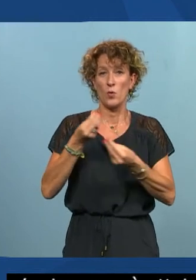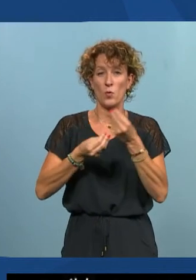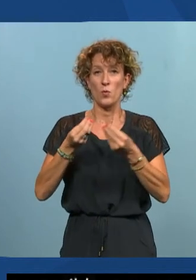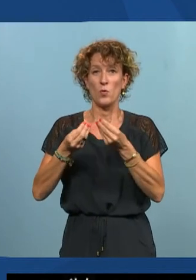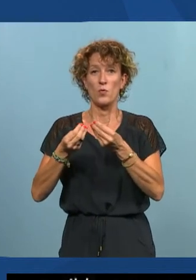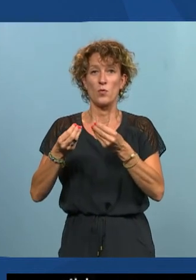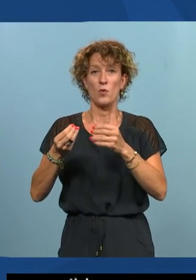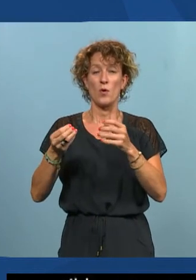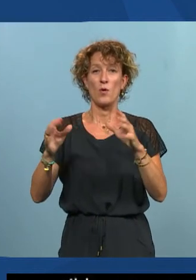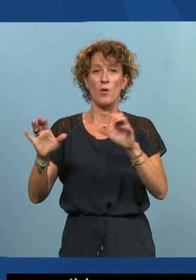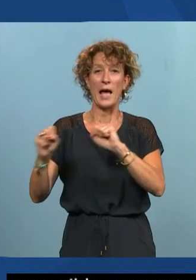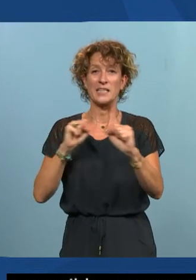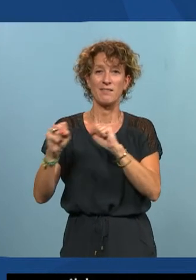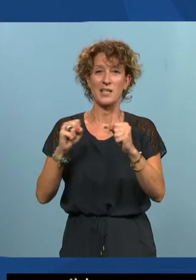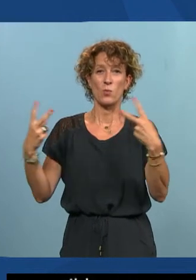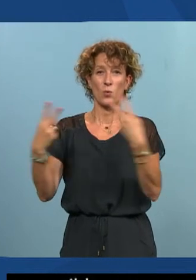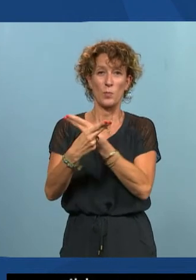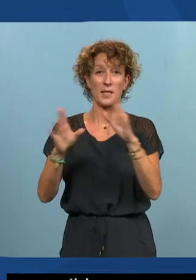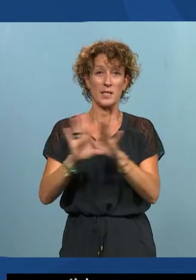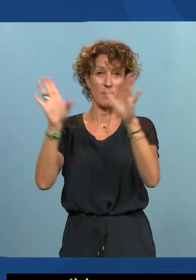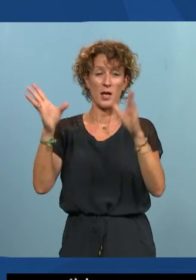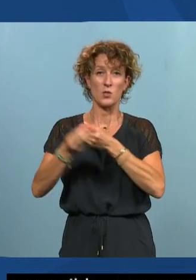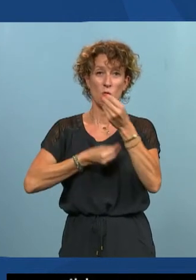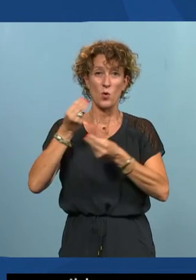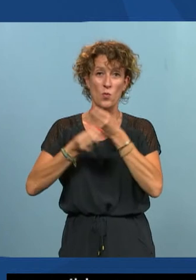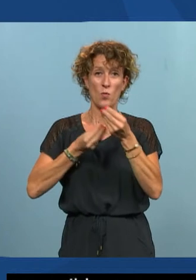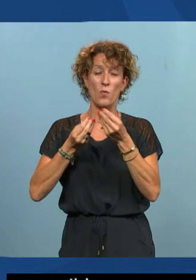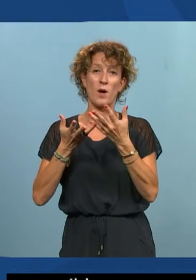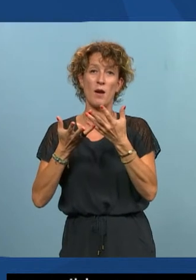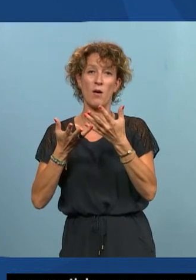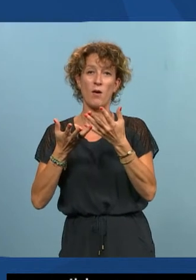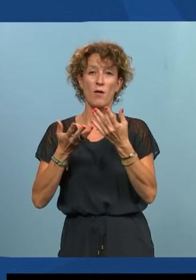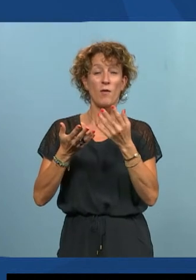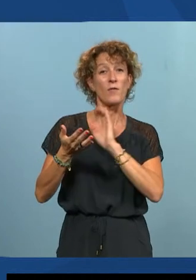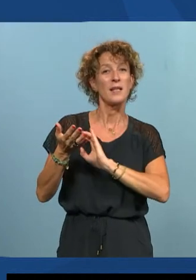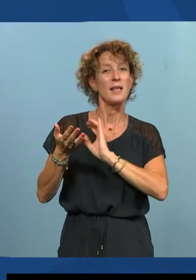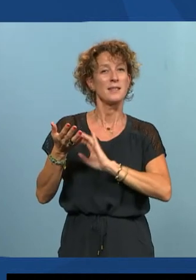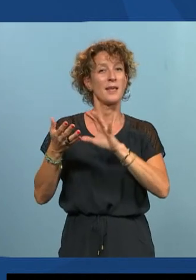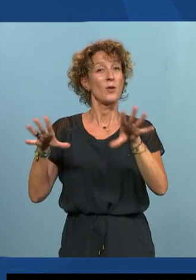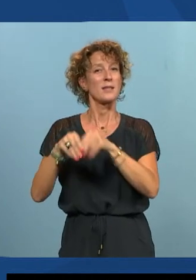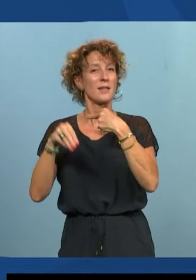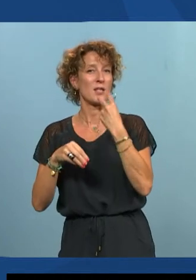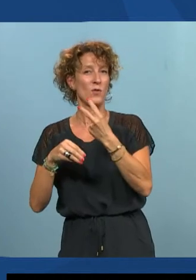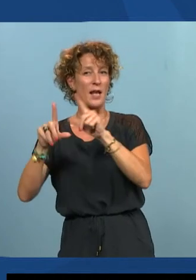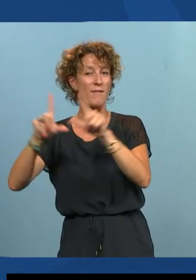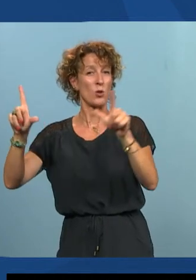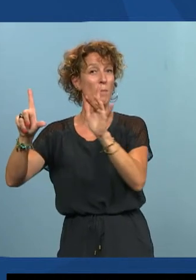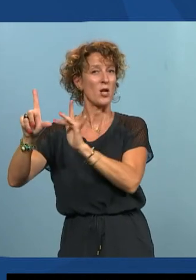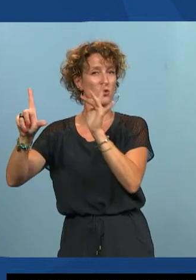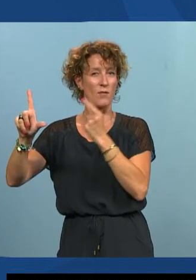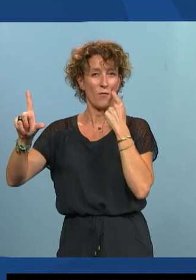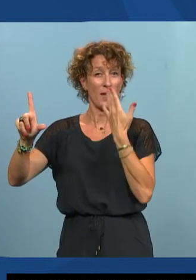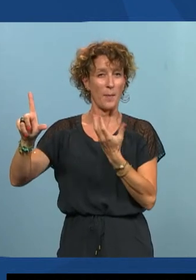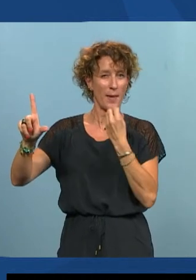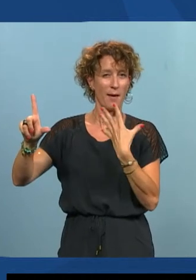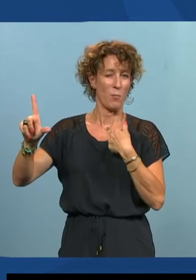c'est pas mal aussi parcourez une page avec une synthèse vocale vous comprendrez mieux ce dont je vous parlais tout à l'heure dans la consultation des